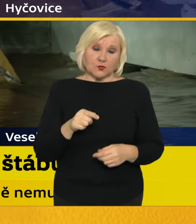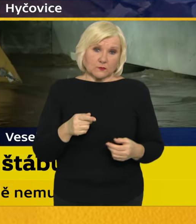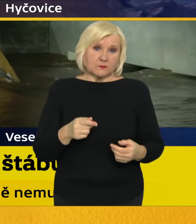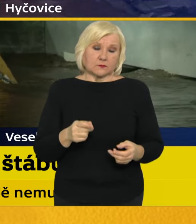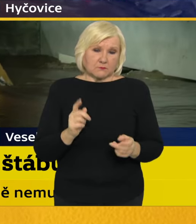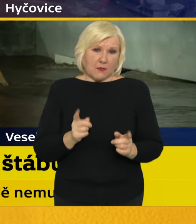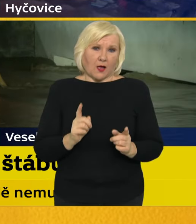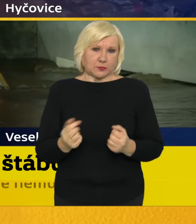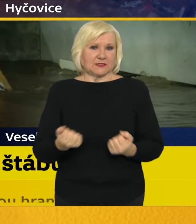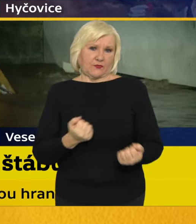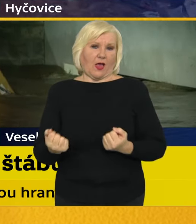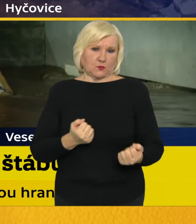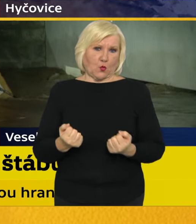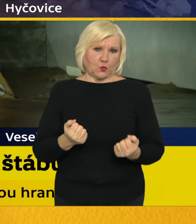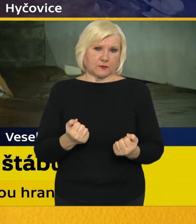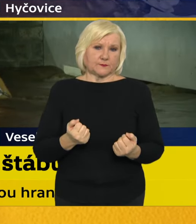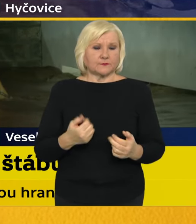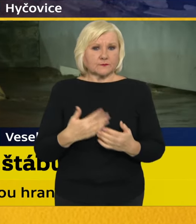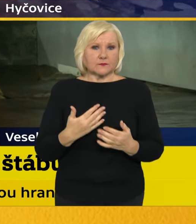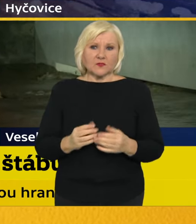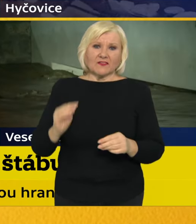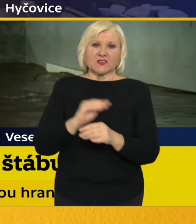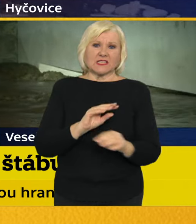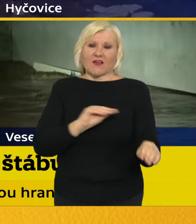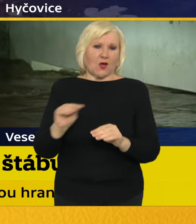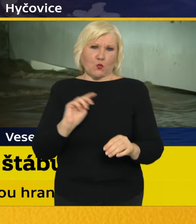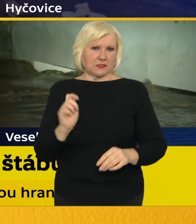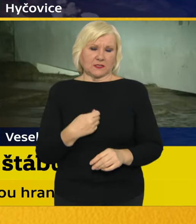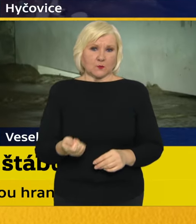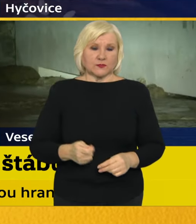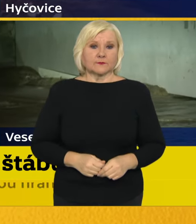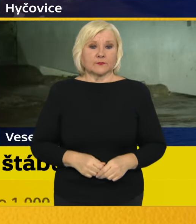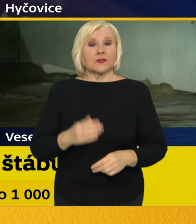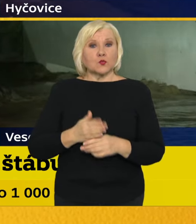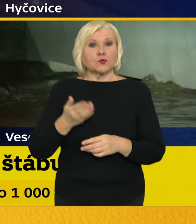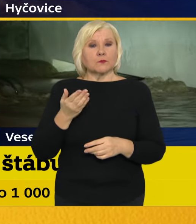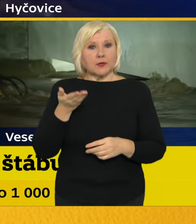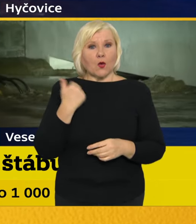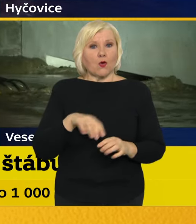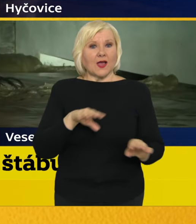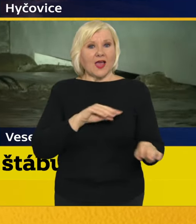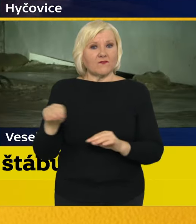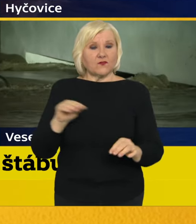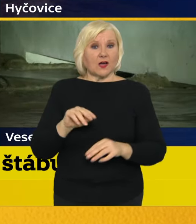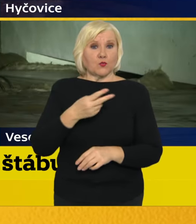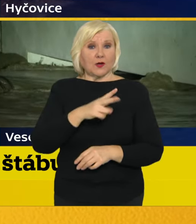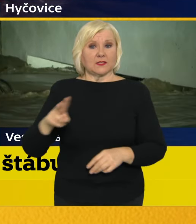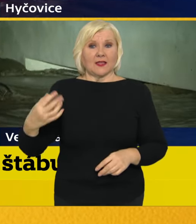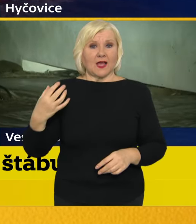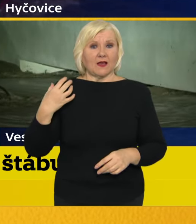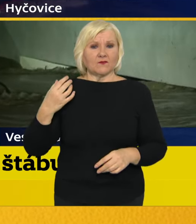zvládnout bez potřeby nějaké výraznější evakuace. Byly evakuány některé chatové osady